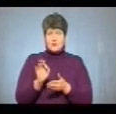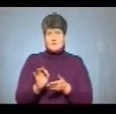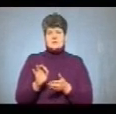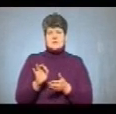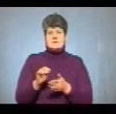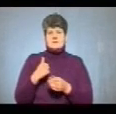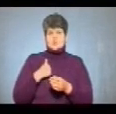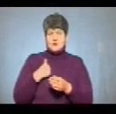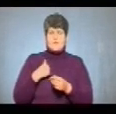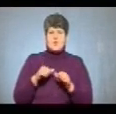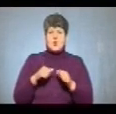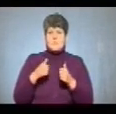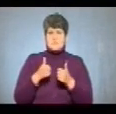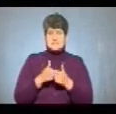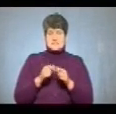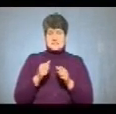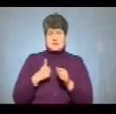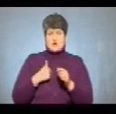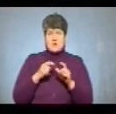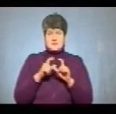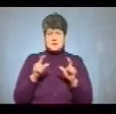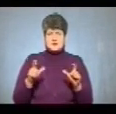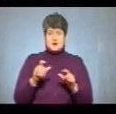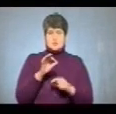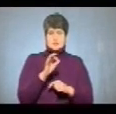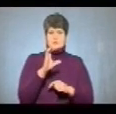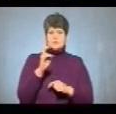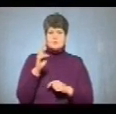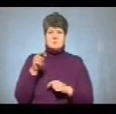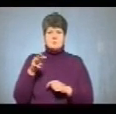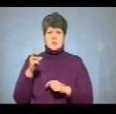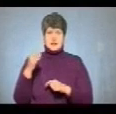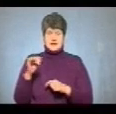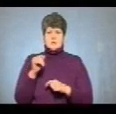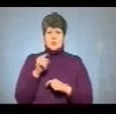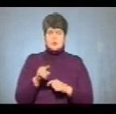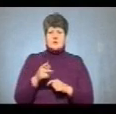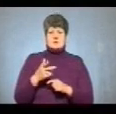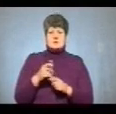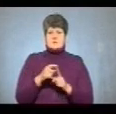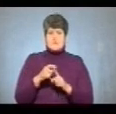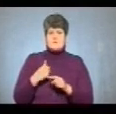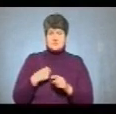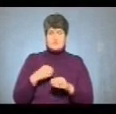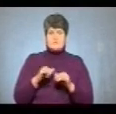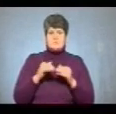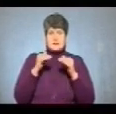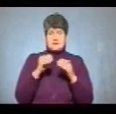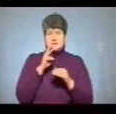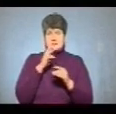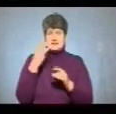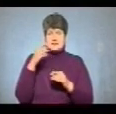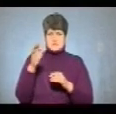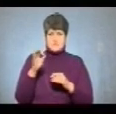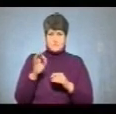комісара Тернопільського обласного військового комісаріату Олександр Скумбрій. За його словами, військовим підвищили зарплати на 30% з